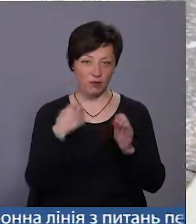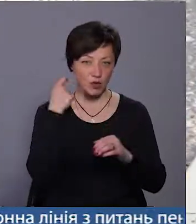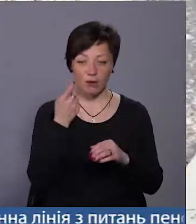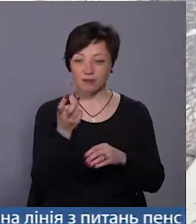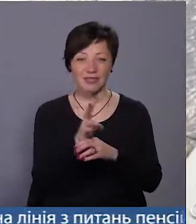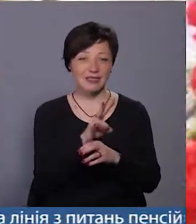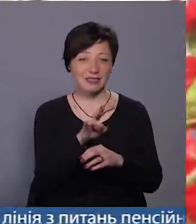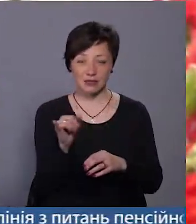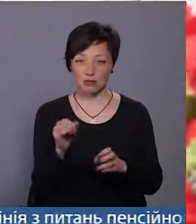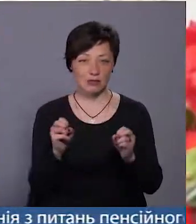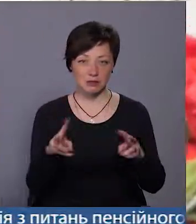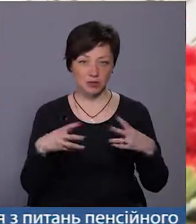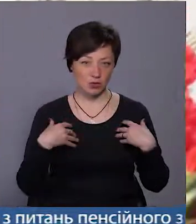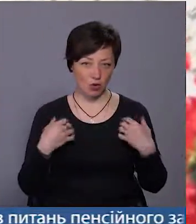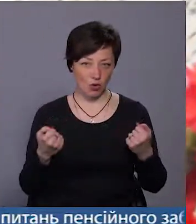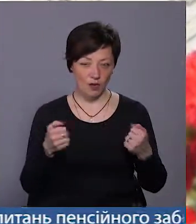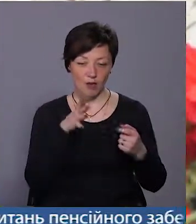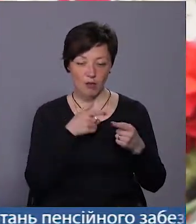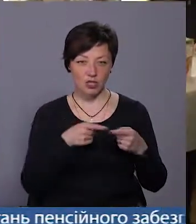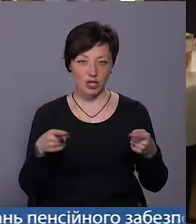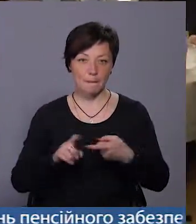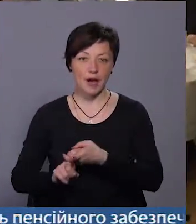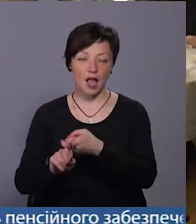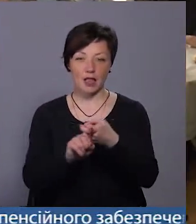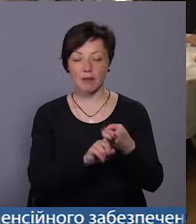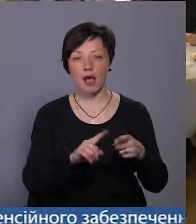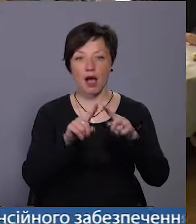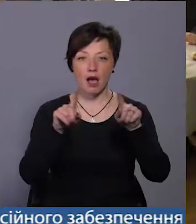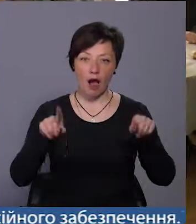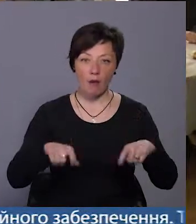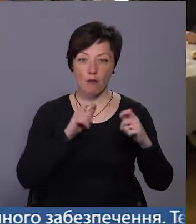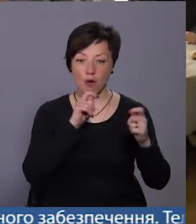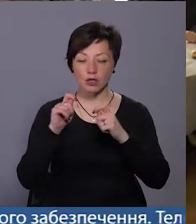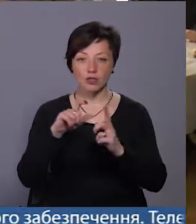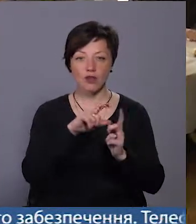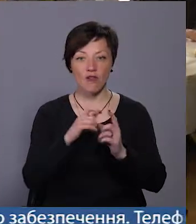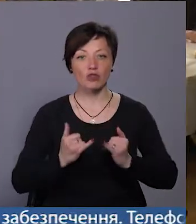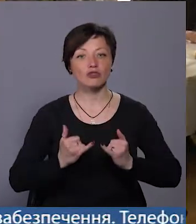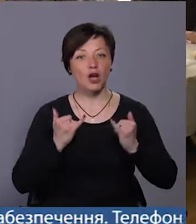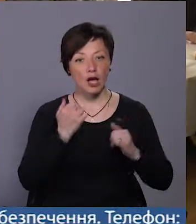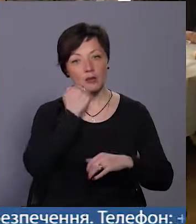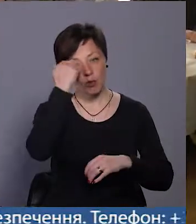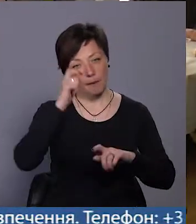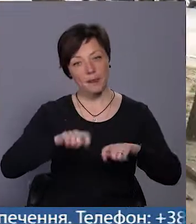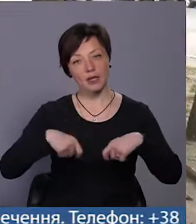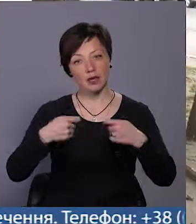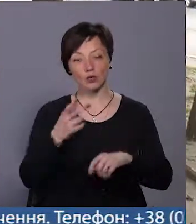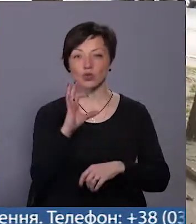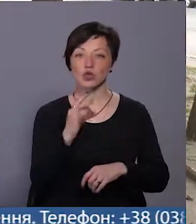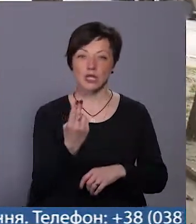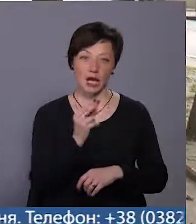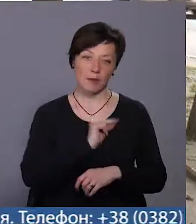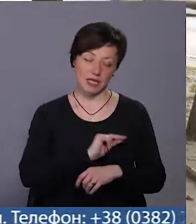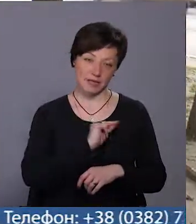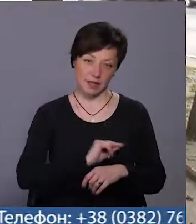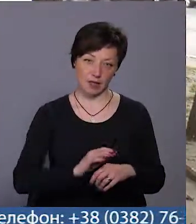них, щоби не ризикувати здоров'ям у часи пандемії. Грамоти, подарунки та слова шани і подяки їм передадуть соціальні працівники. Це